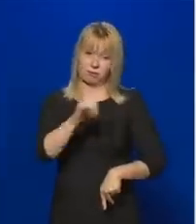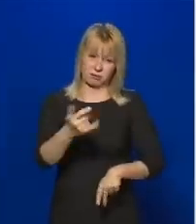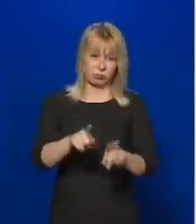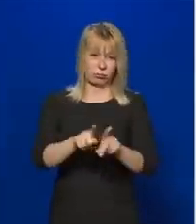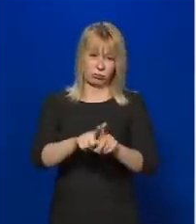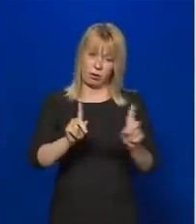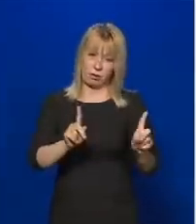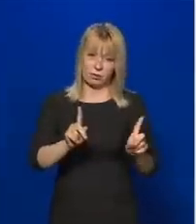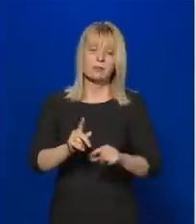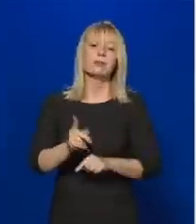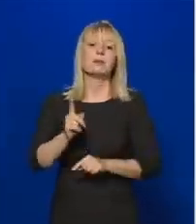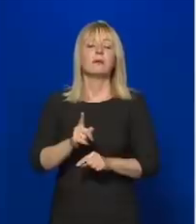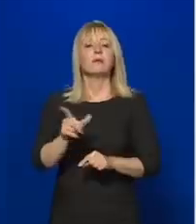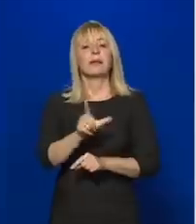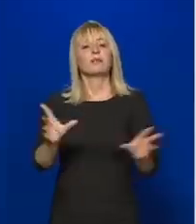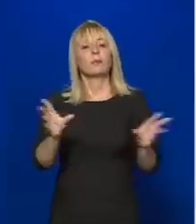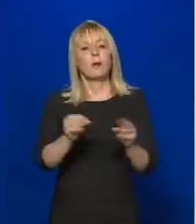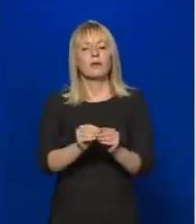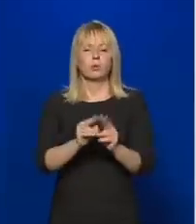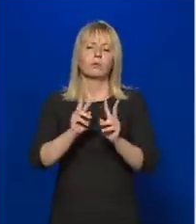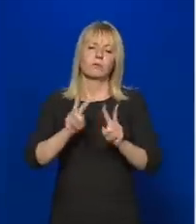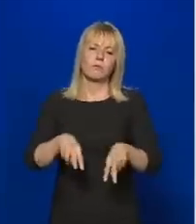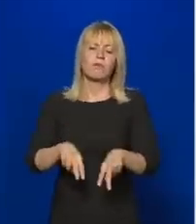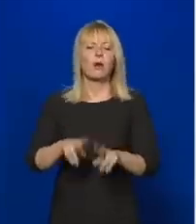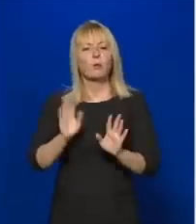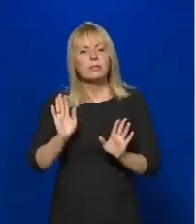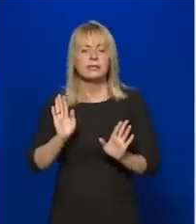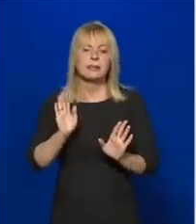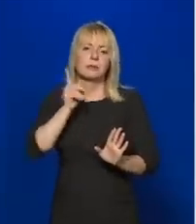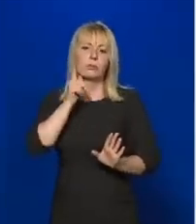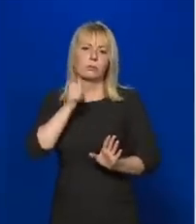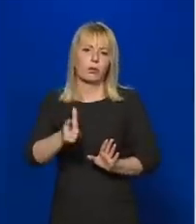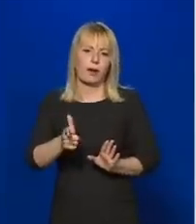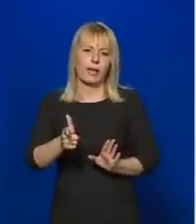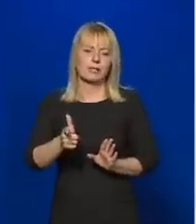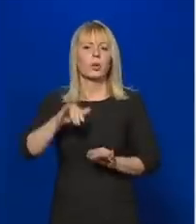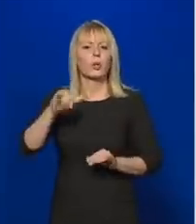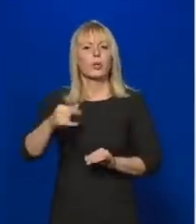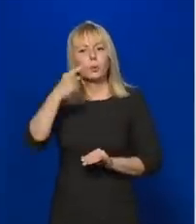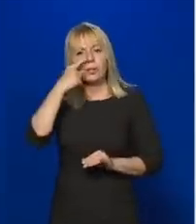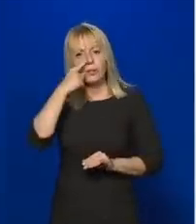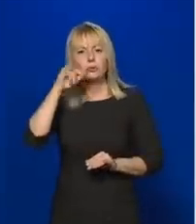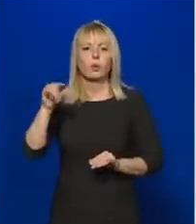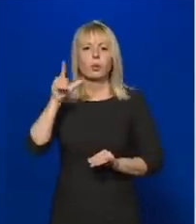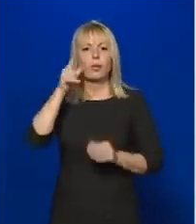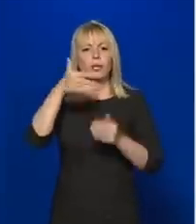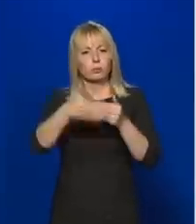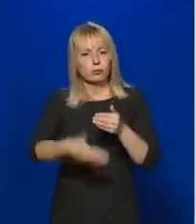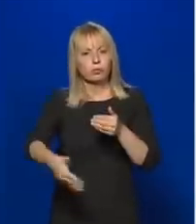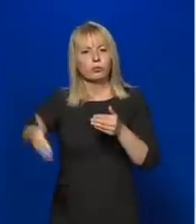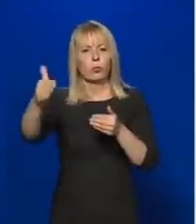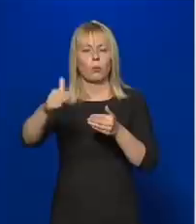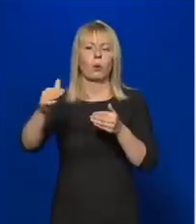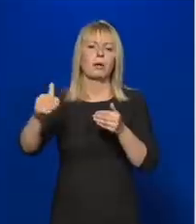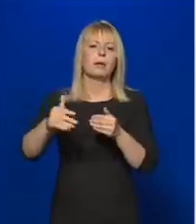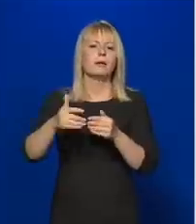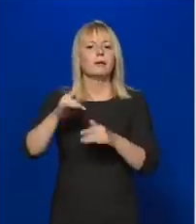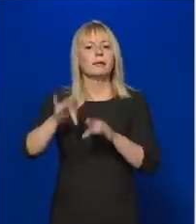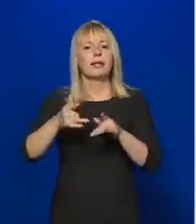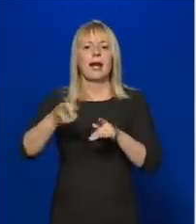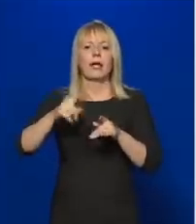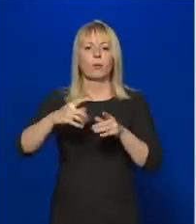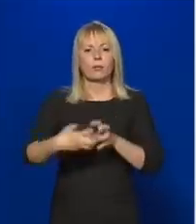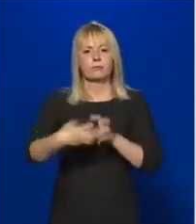és a kettő együtt véletlenül azt fogja eredményezni, hogy június vagy júliustól néhány hónappal